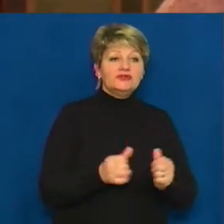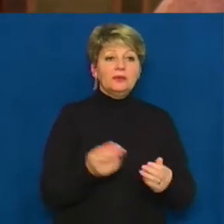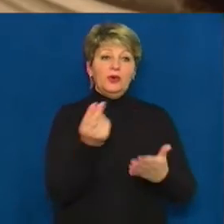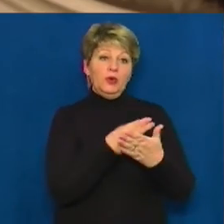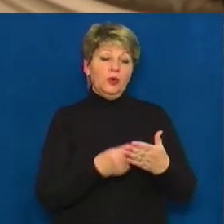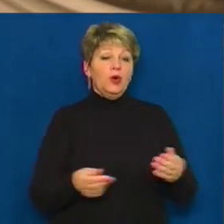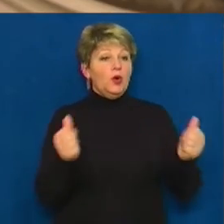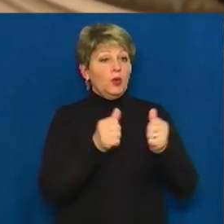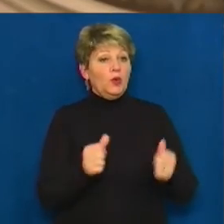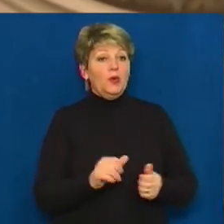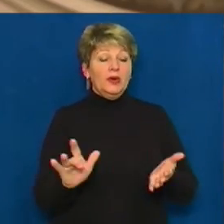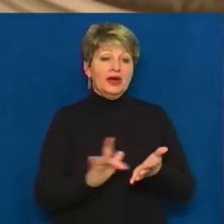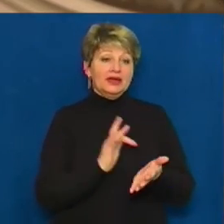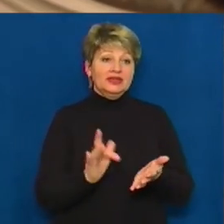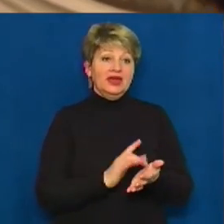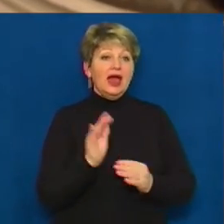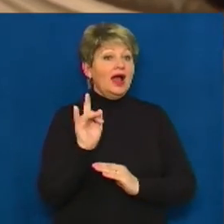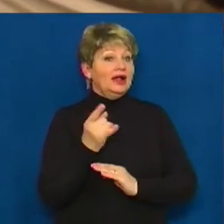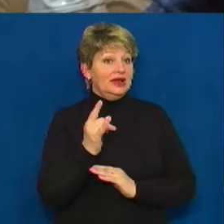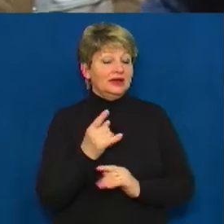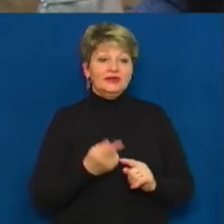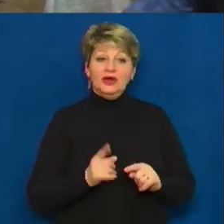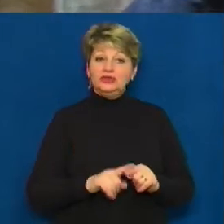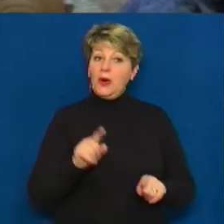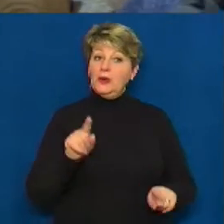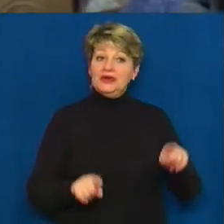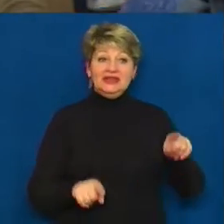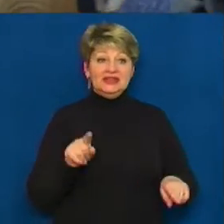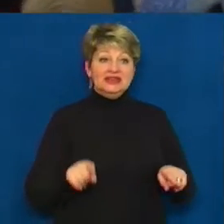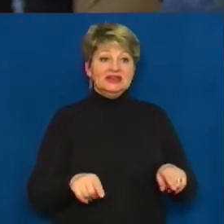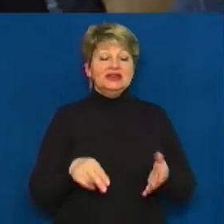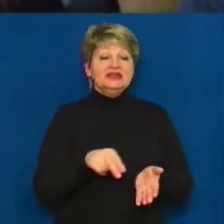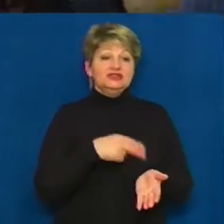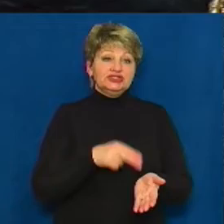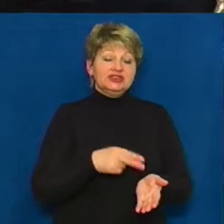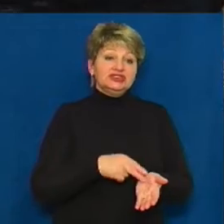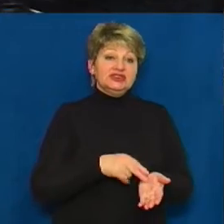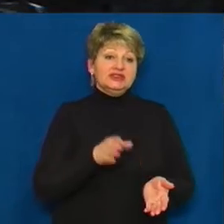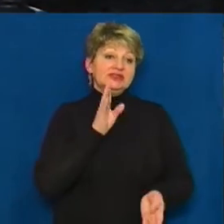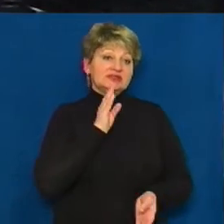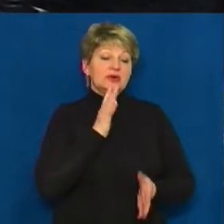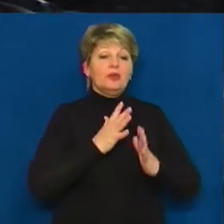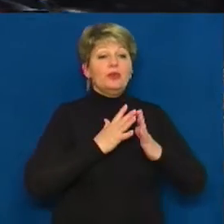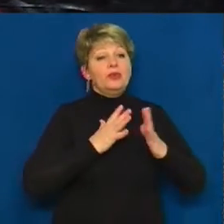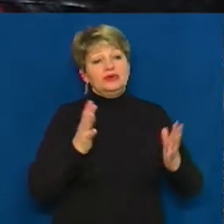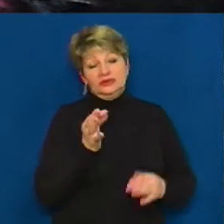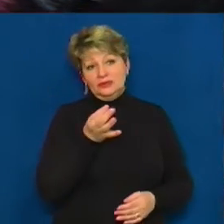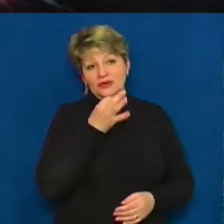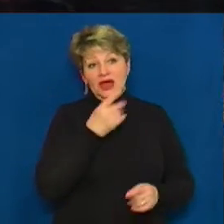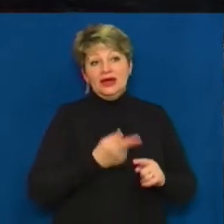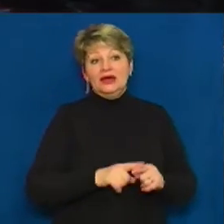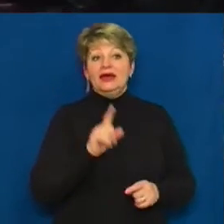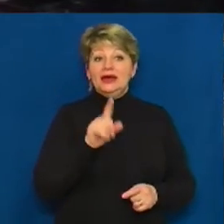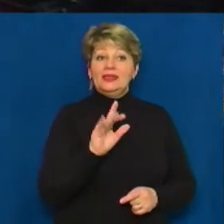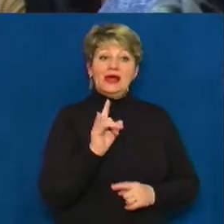оформлення книг. Авторська лялька – це рідкість. Черкащанці Наталії Вовчанівській найбільше сподобалася ось